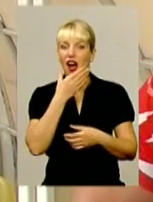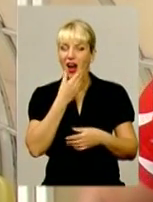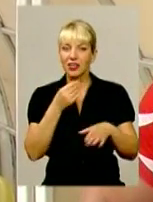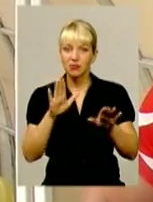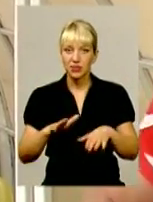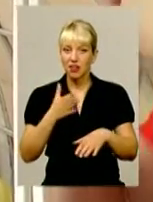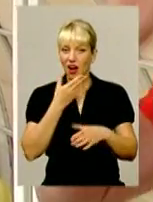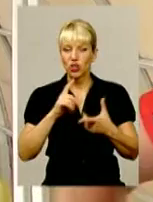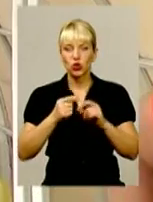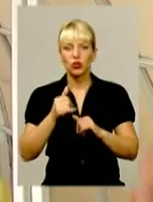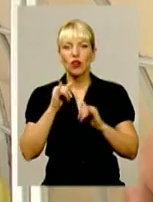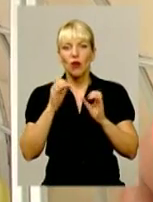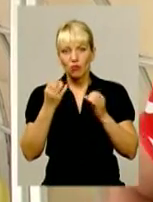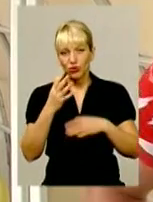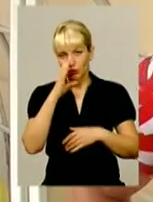погода не дуже гарна.